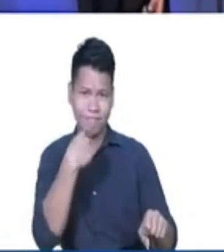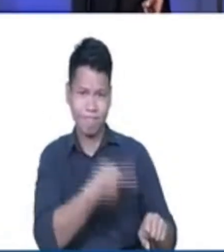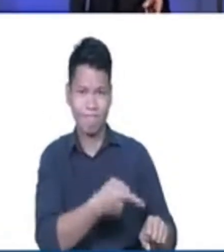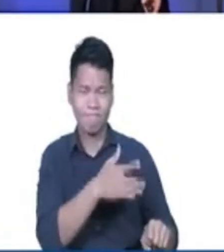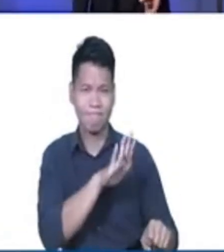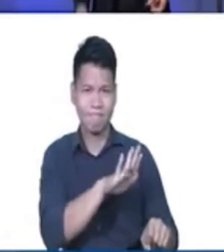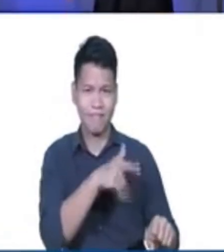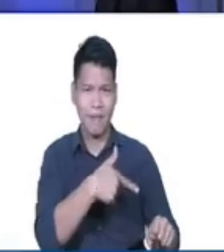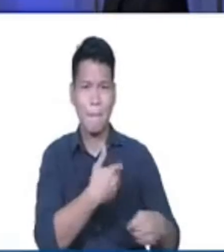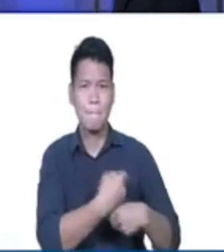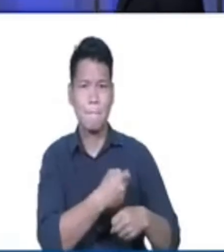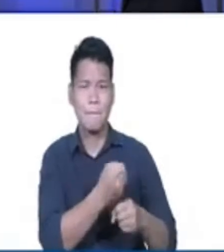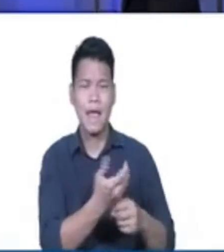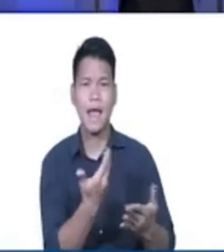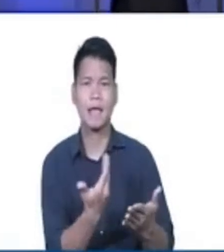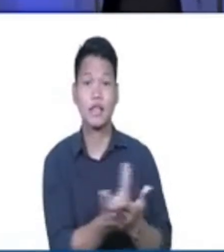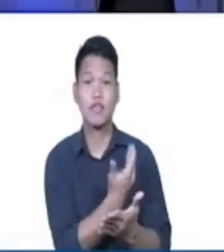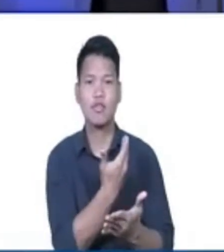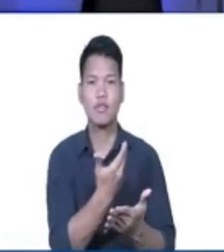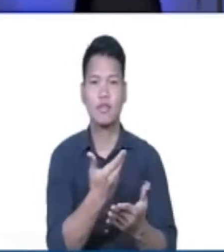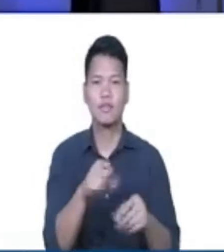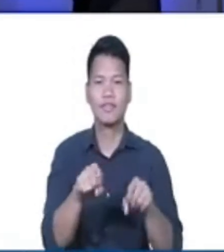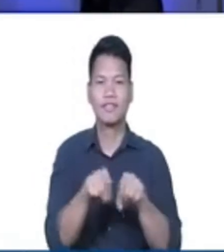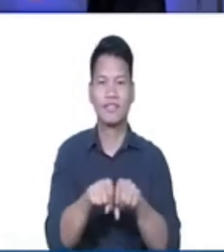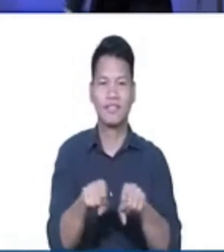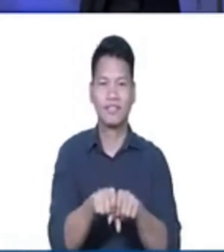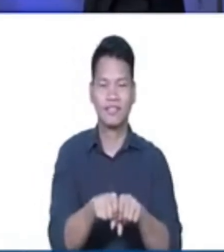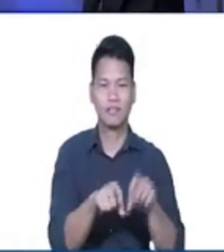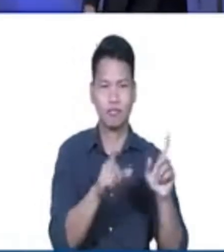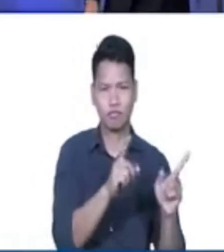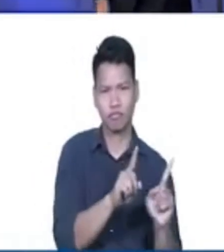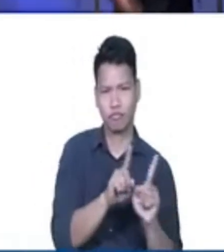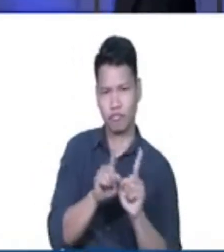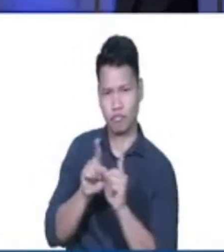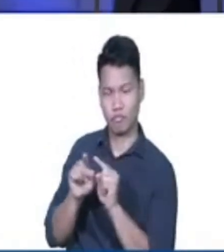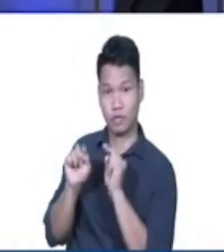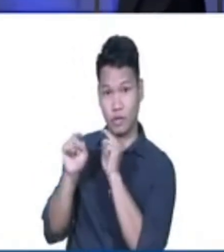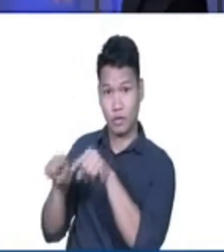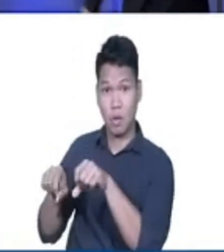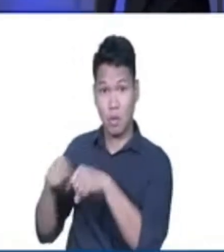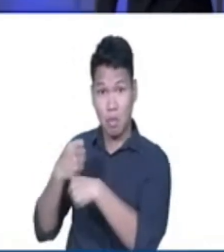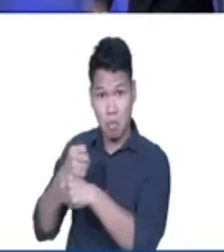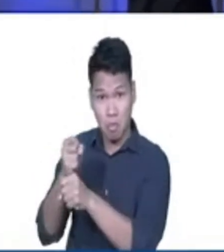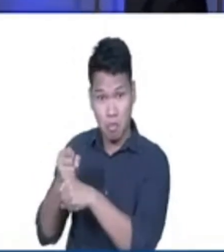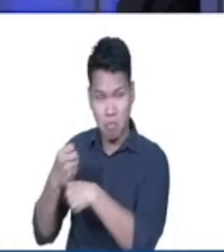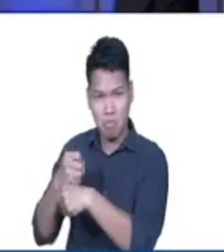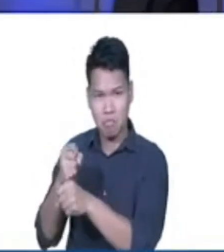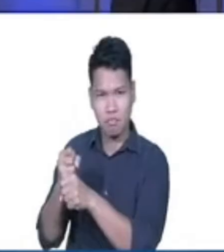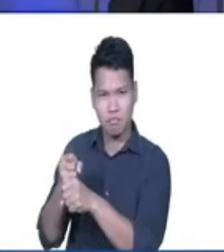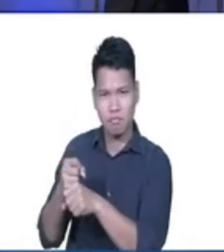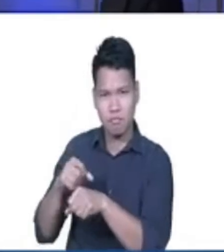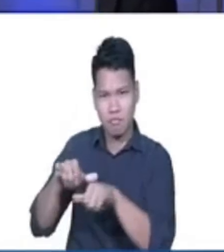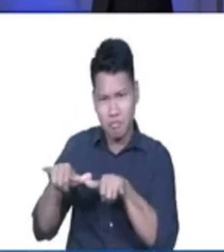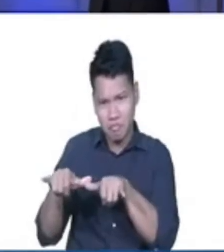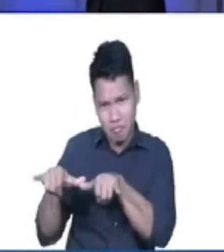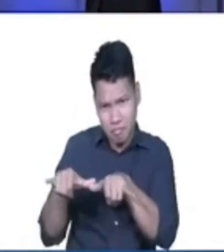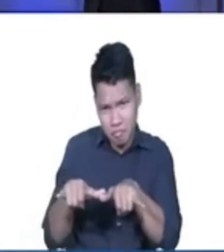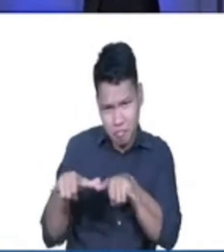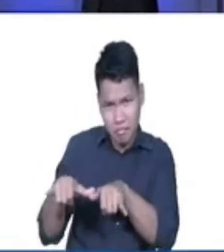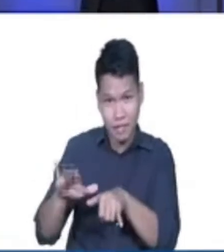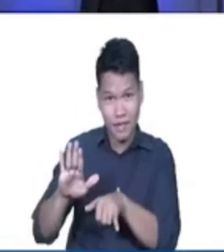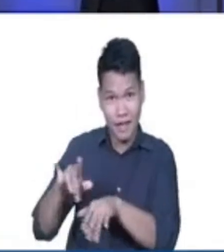sapatos. Kaya nga, siya'y dinala doon sa sapatero at minasure yung kanyang